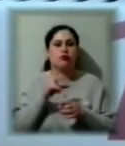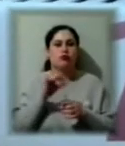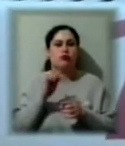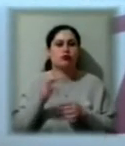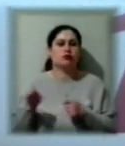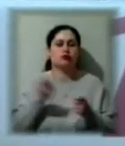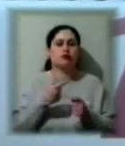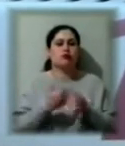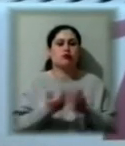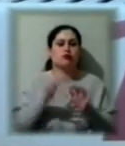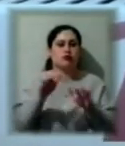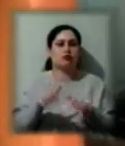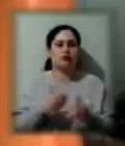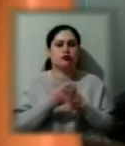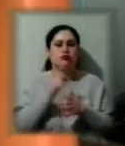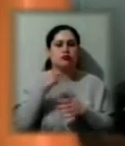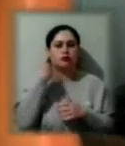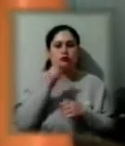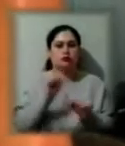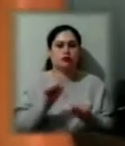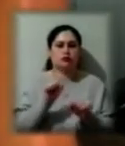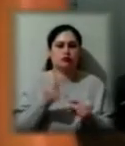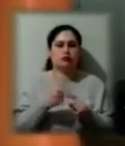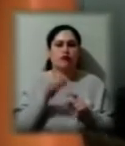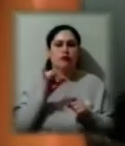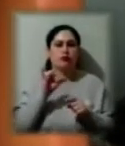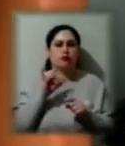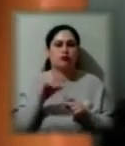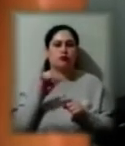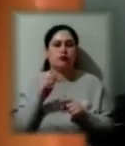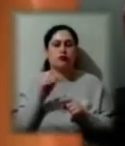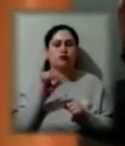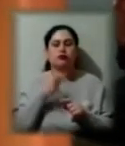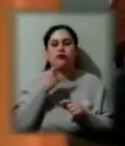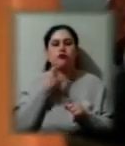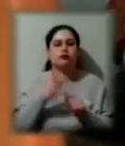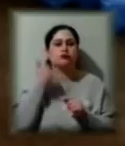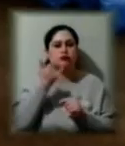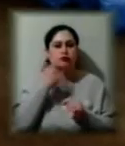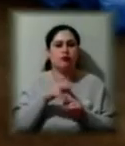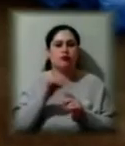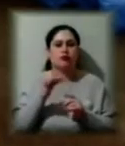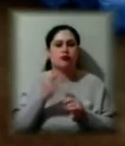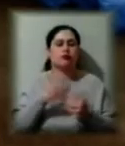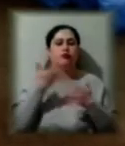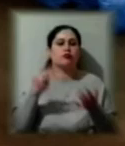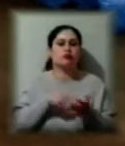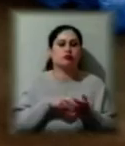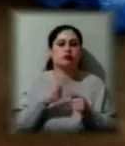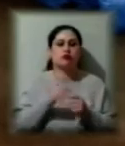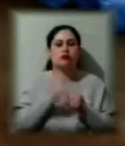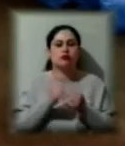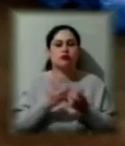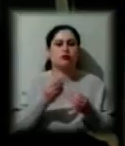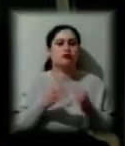засобами індивідуального захисту. Фельдшерка Інна Адамчук каже, дзвінків під час пандемії побільшало, щодня три бригади приймають до